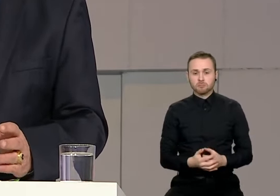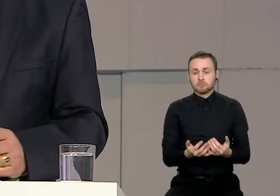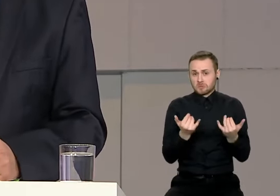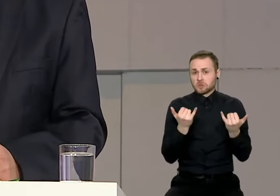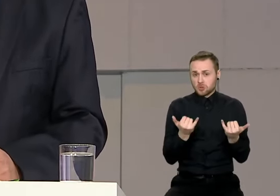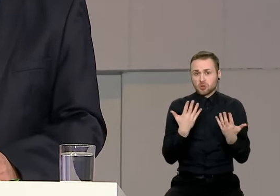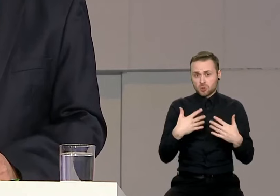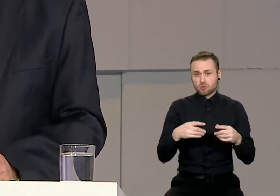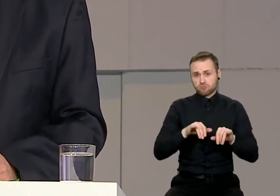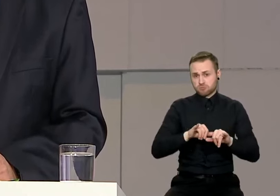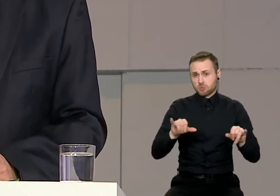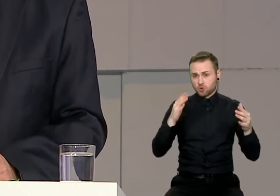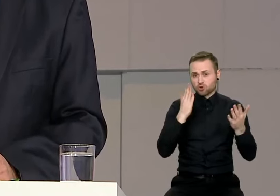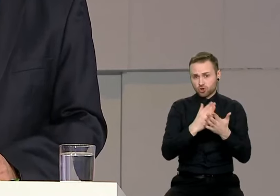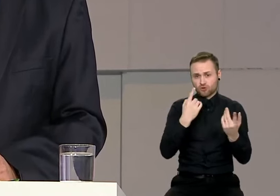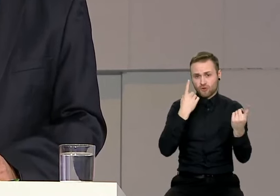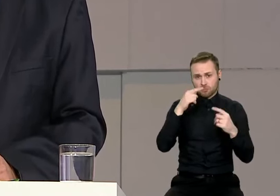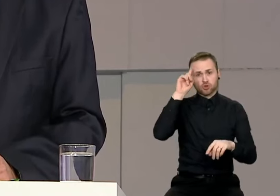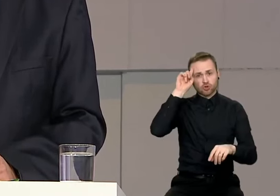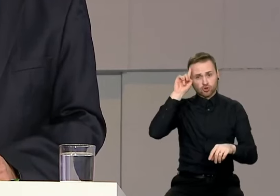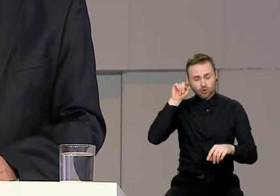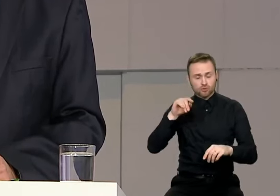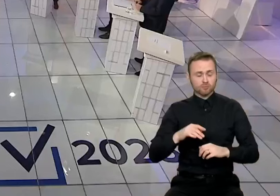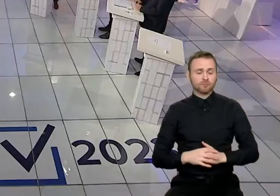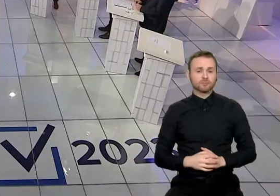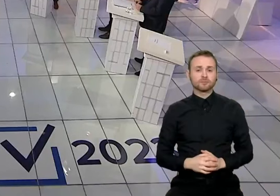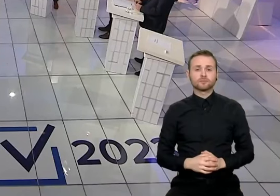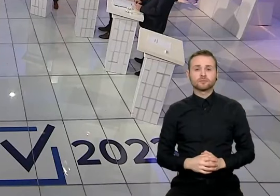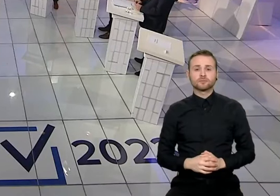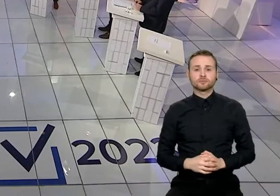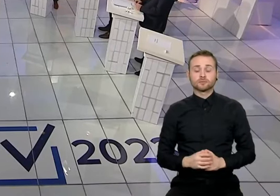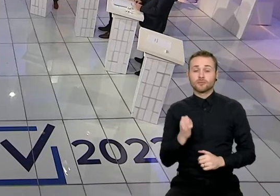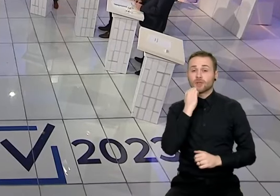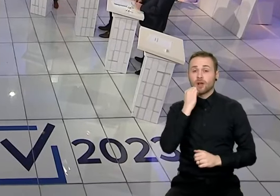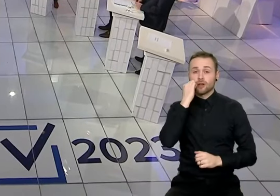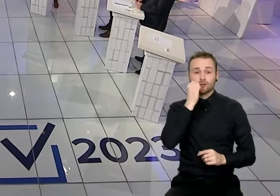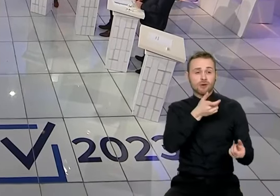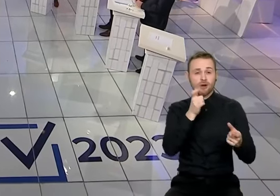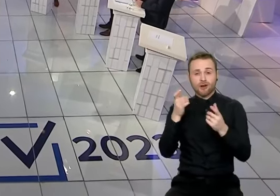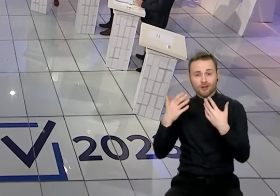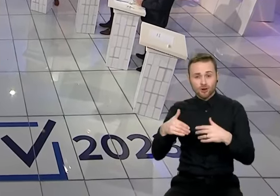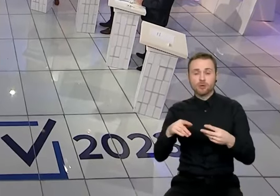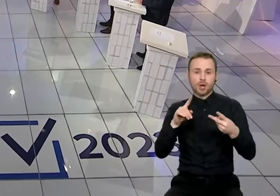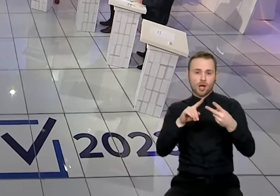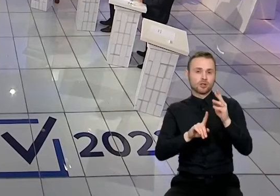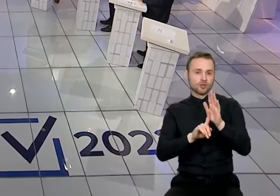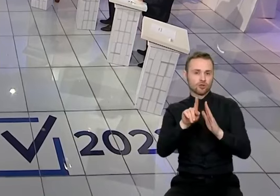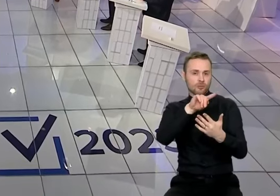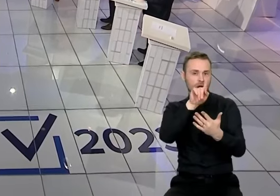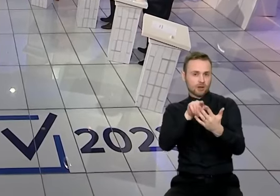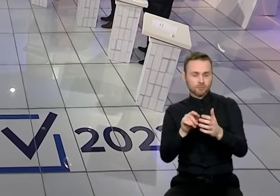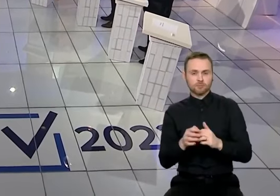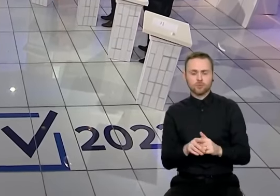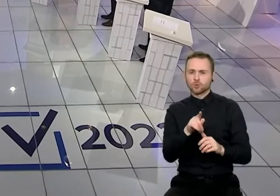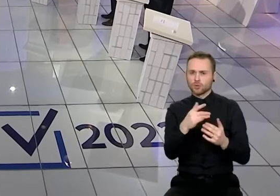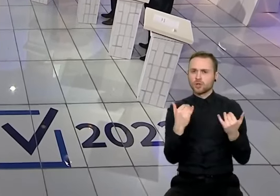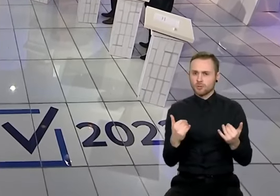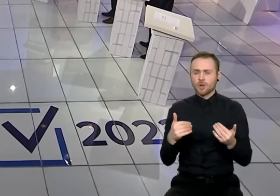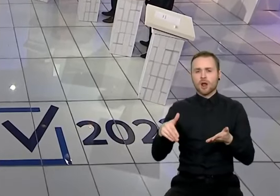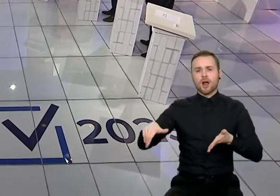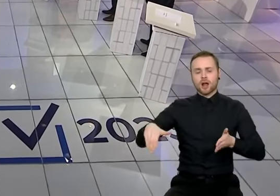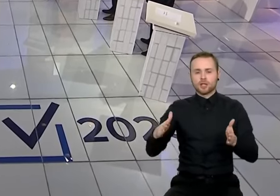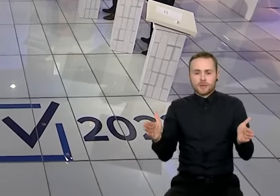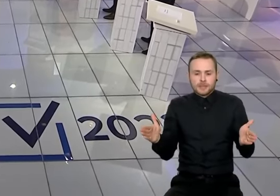paleista, bet vienas iš svarbiausių funkcijų. Ačiū, už atsakymus galim perėti prie kito klausimo. Ar testumė dabartinę gatvį